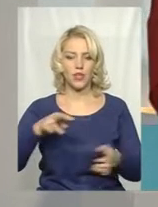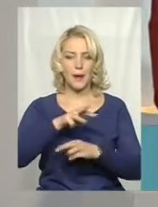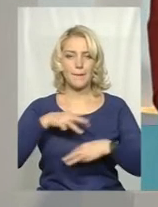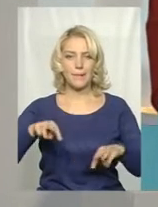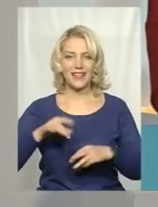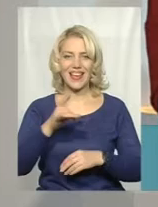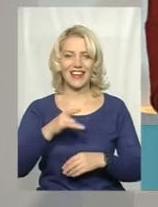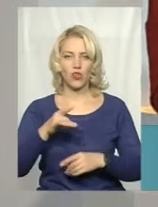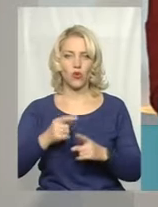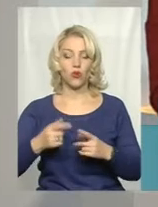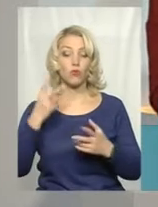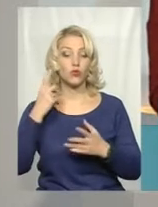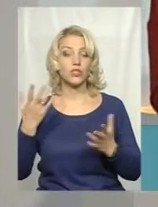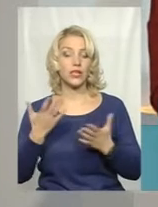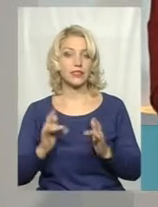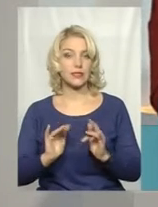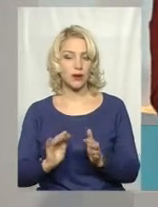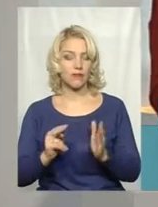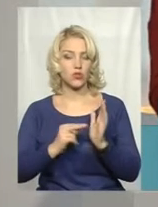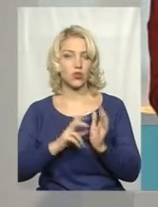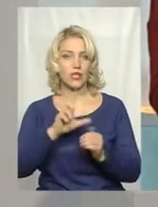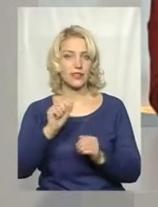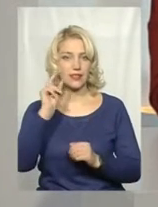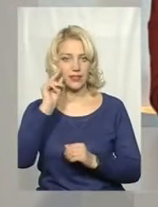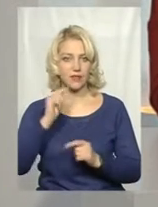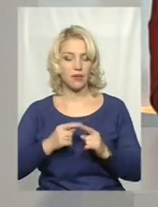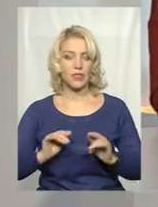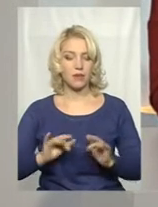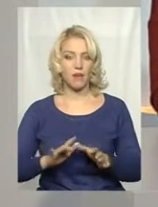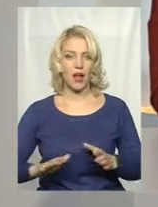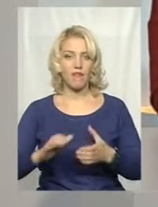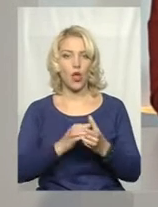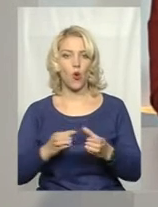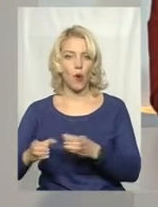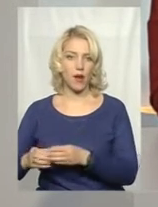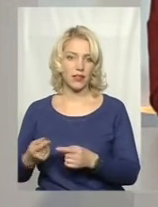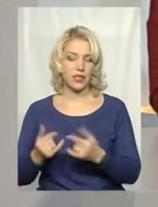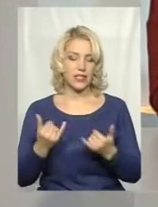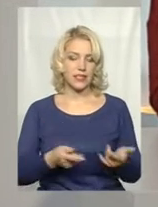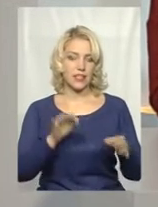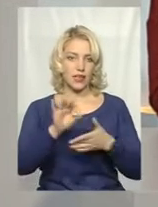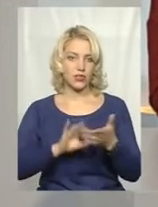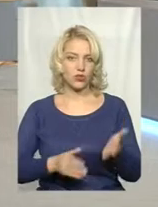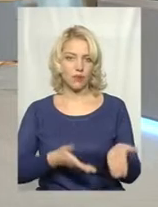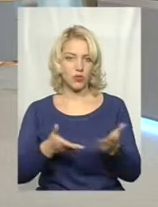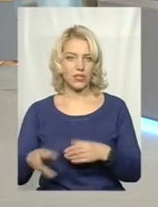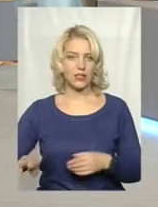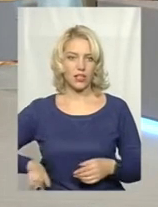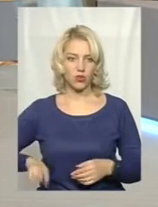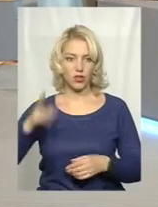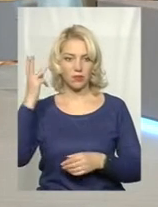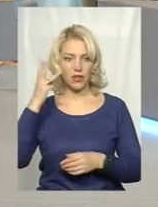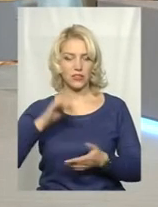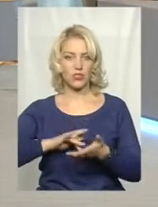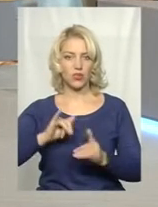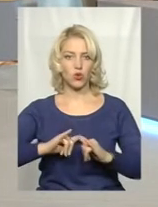почути, які реальні справи стоять за цифрами, а маю на увазі справи громад, ми одразу ж запросили у студію директора Хмельницького